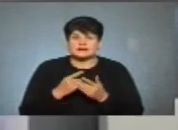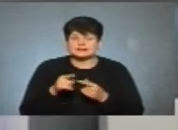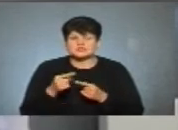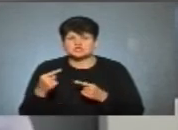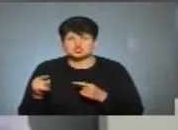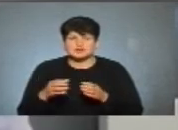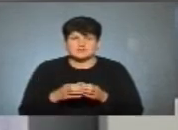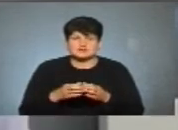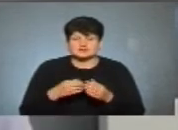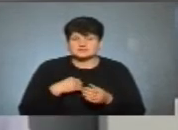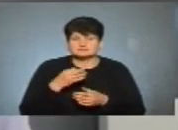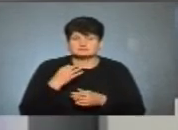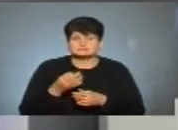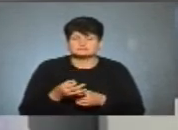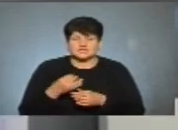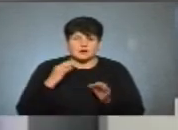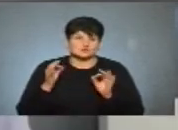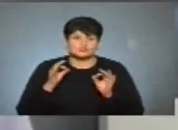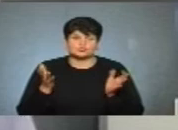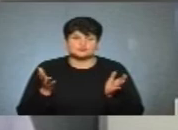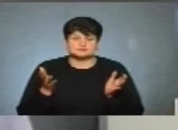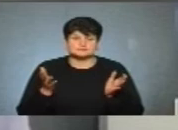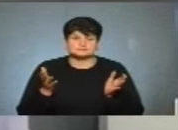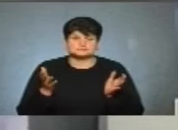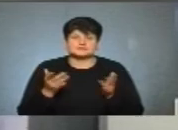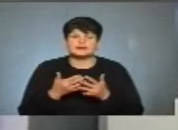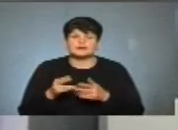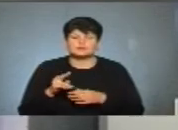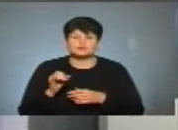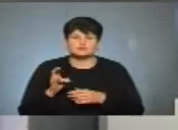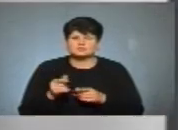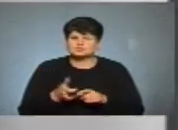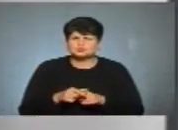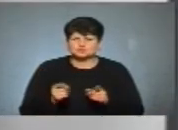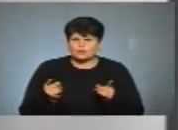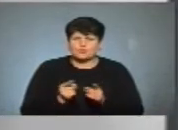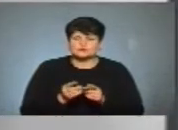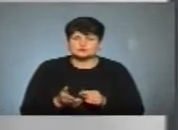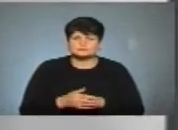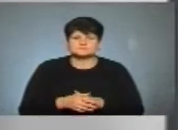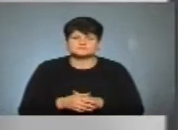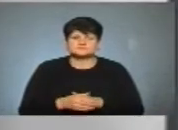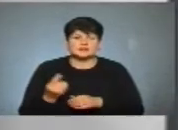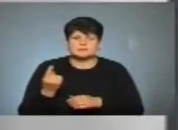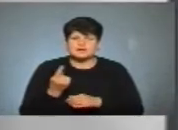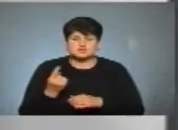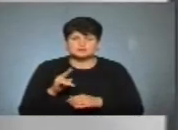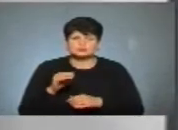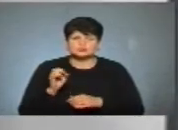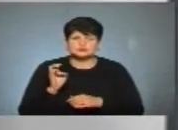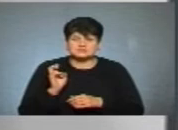партія? Я назвав, я озвучив, тут я чую загальний. Декілька пунктів, дуже коротко, тому що... Перший пункт